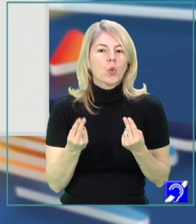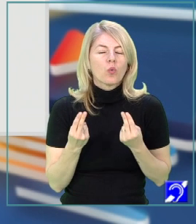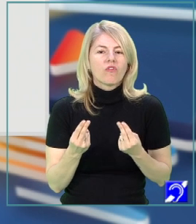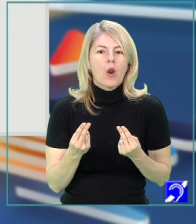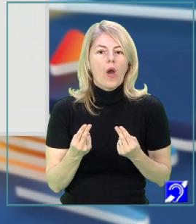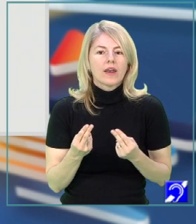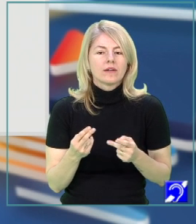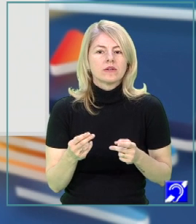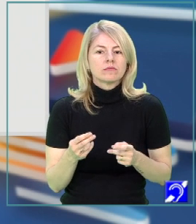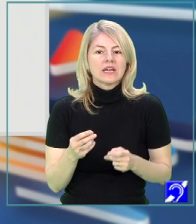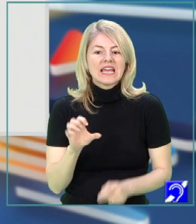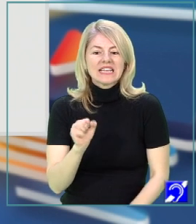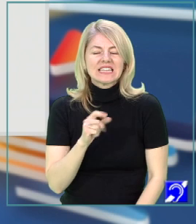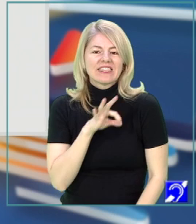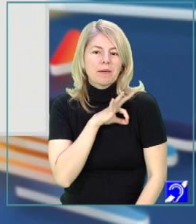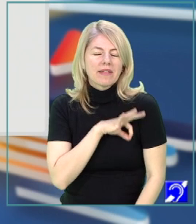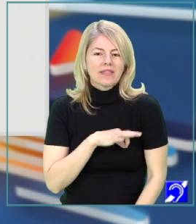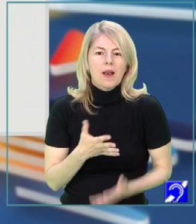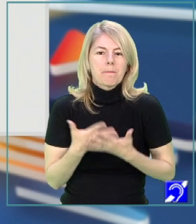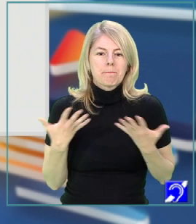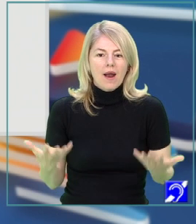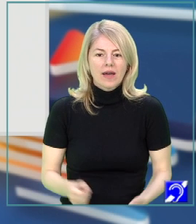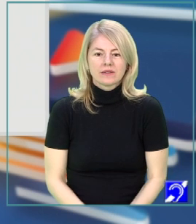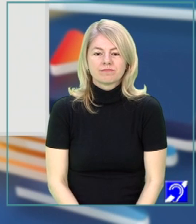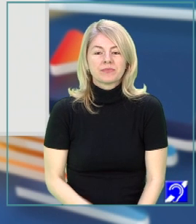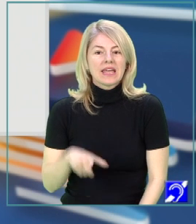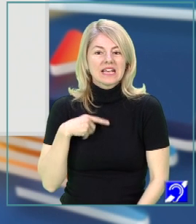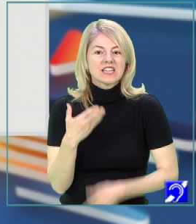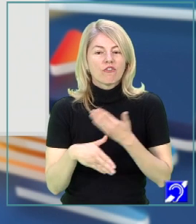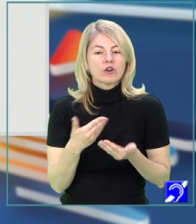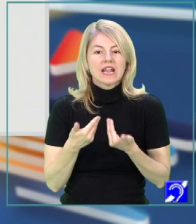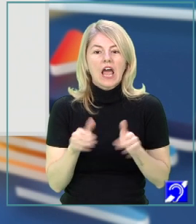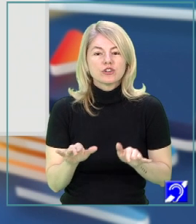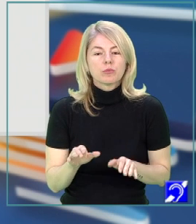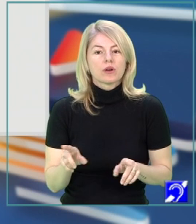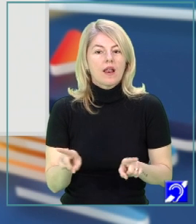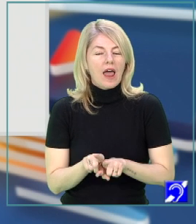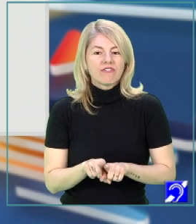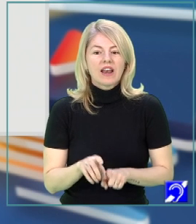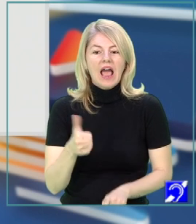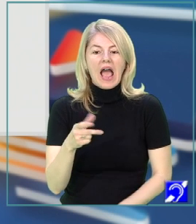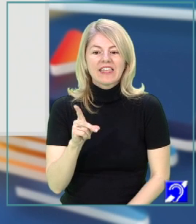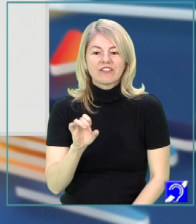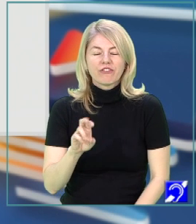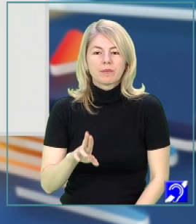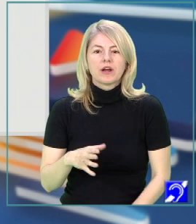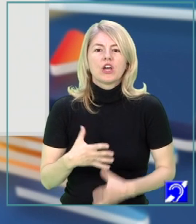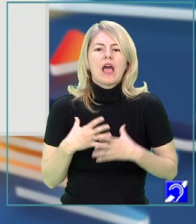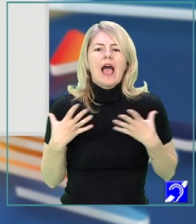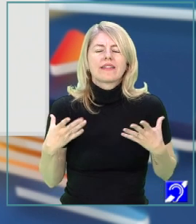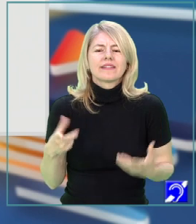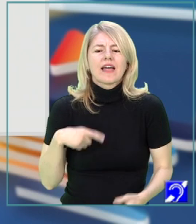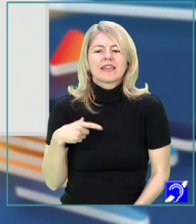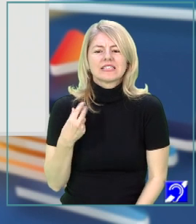duioșie, nu? În strofa aceasta. Și este folosit la început și cu valoare adverbială. Și atâta ții de